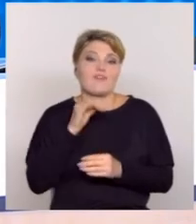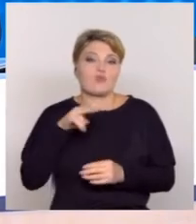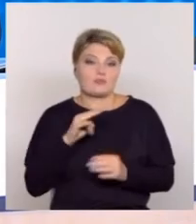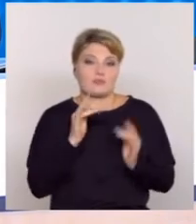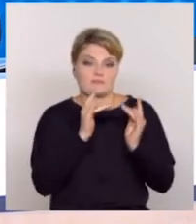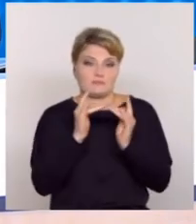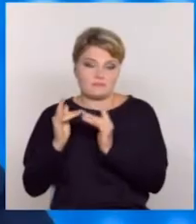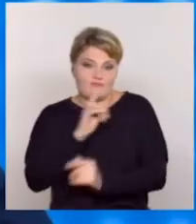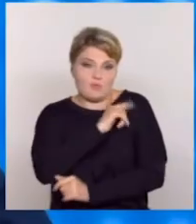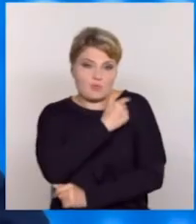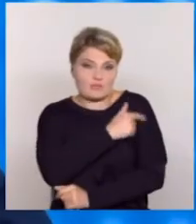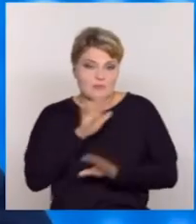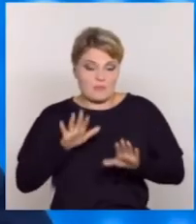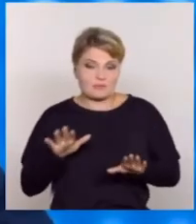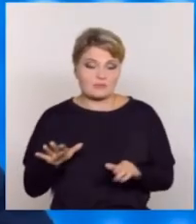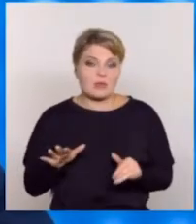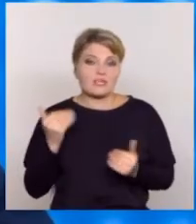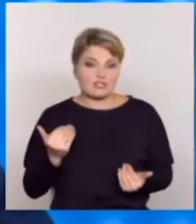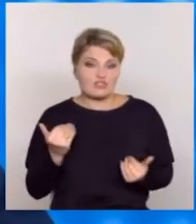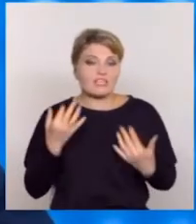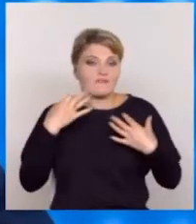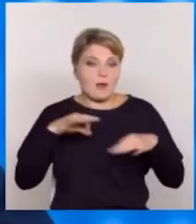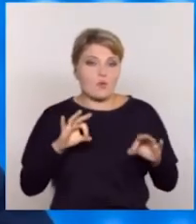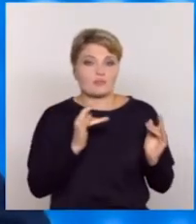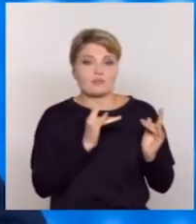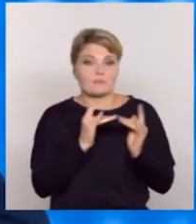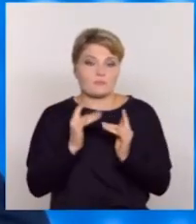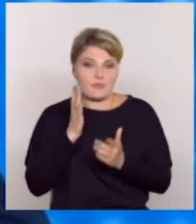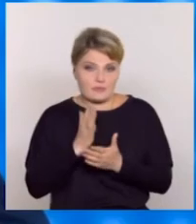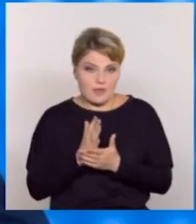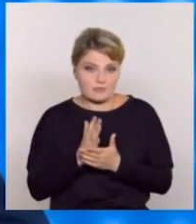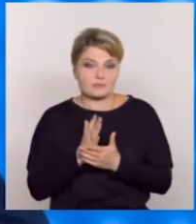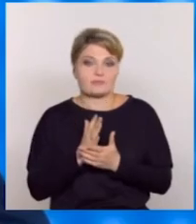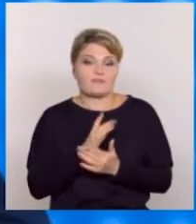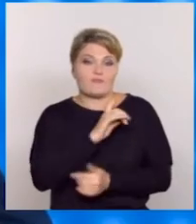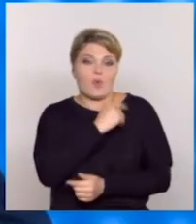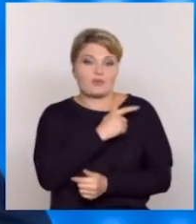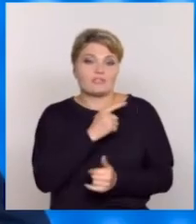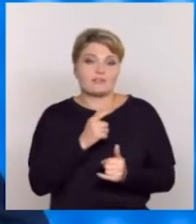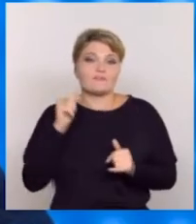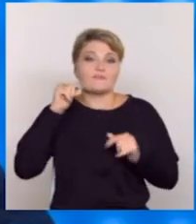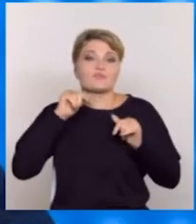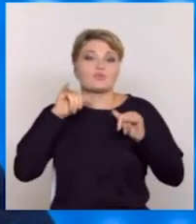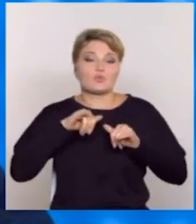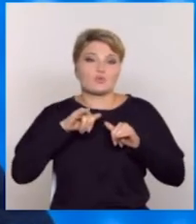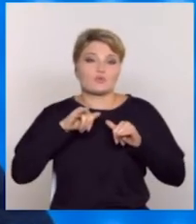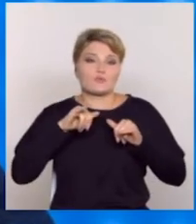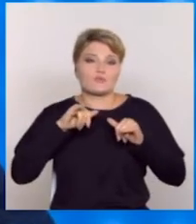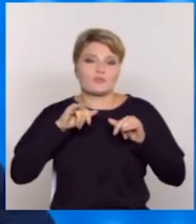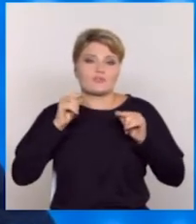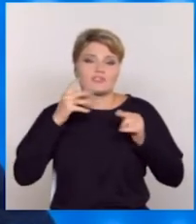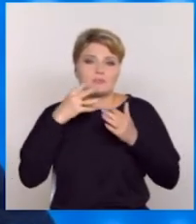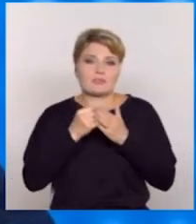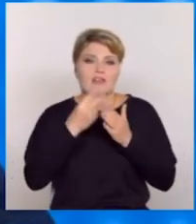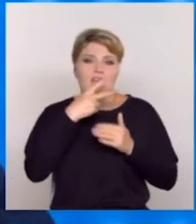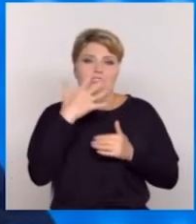можно будет развернуть. Плюс сейчас свободный коечный фонд, даже внутри развернутого, достаточно значимый,